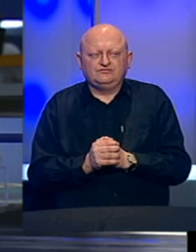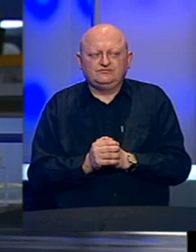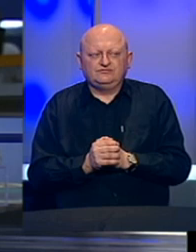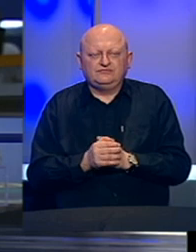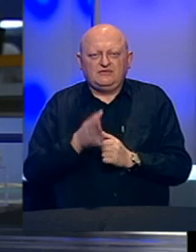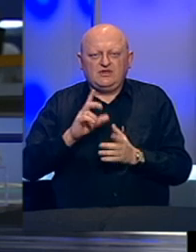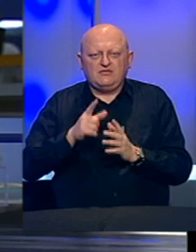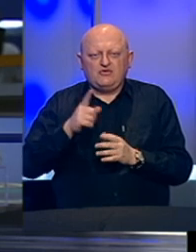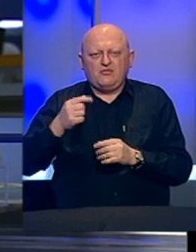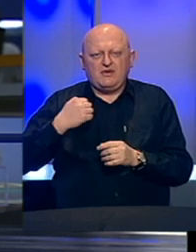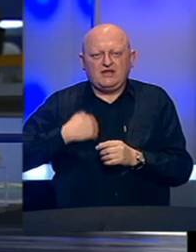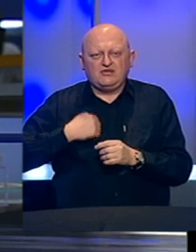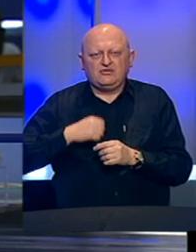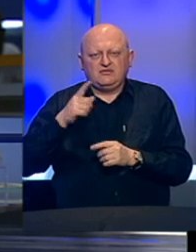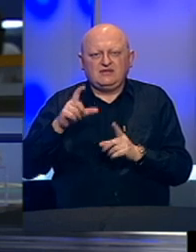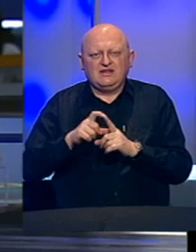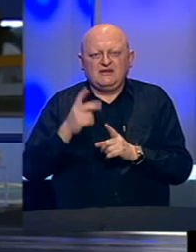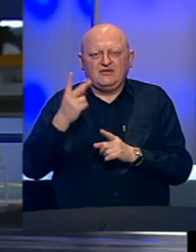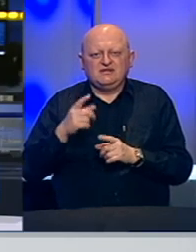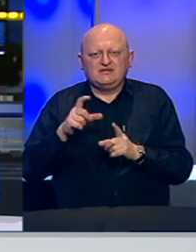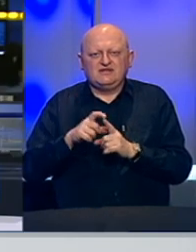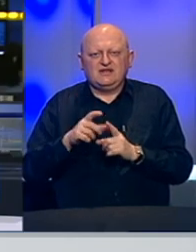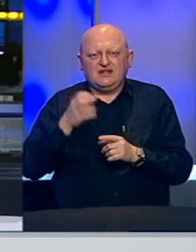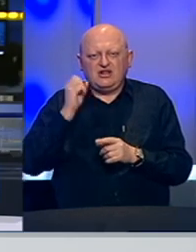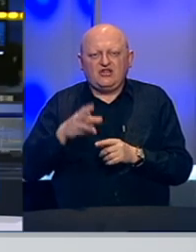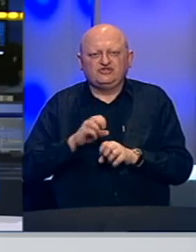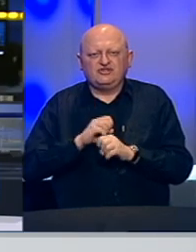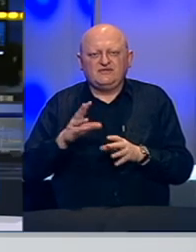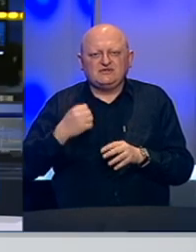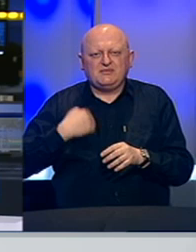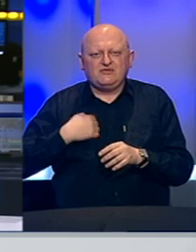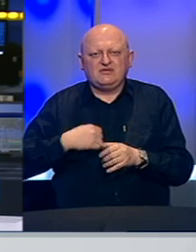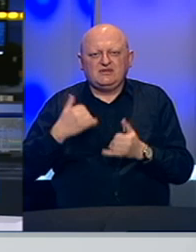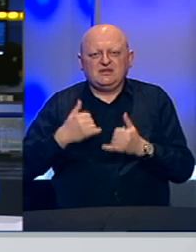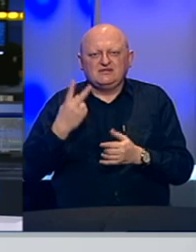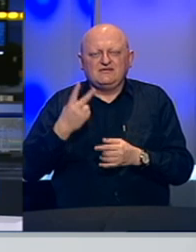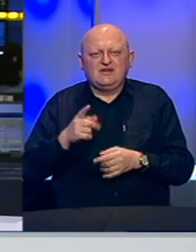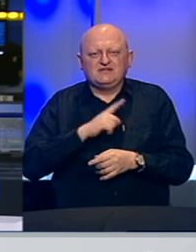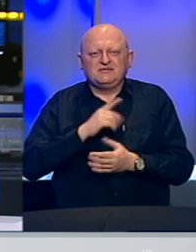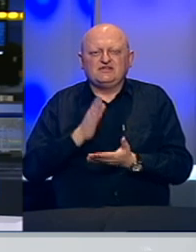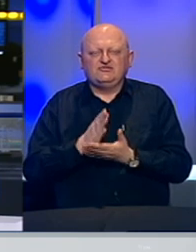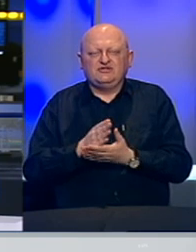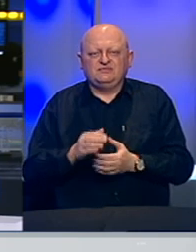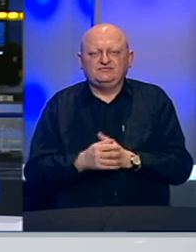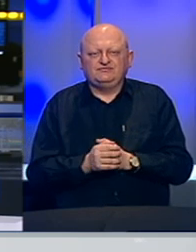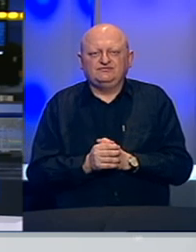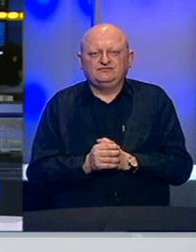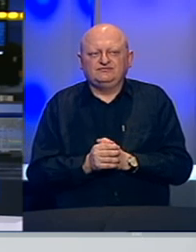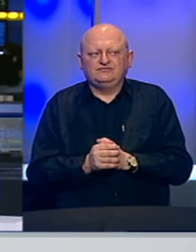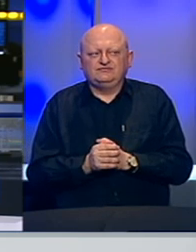Idemo odmah do Banja Luke, tamo je Dijana Vrhovac. Dijana, loše vijesti iz Banja Luke, danas dva smrtna slučaja.